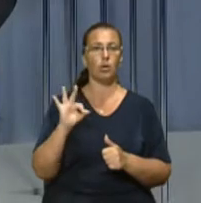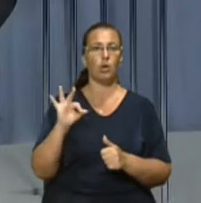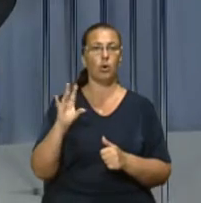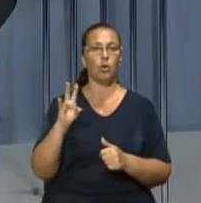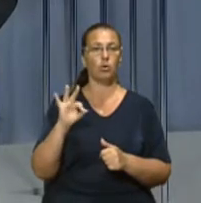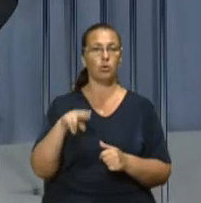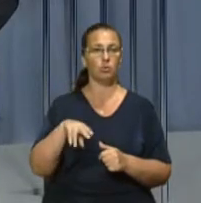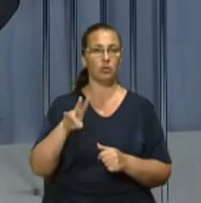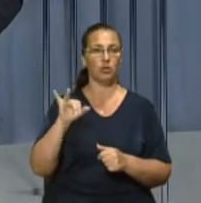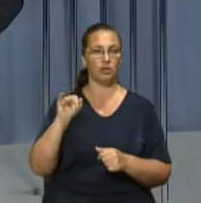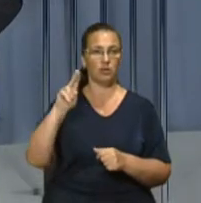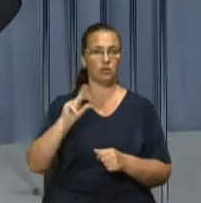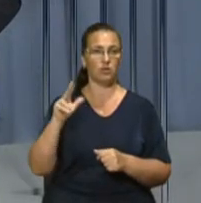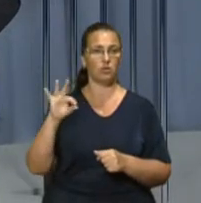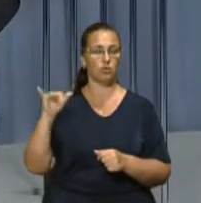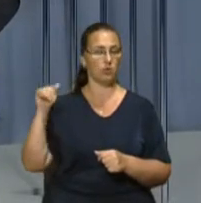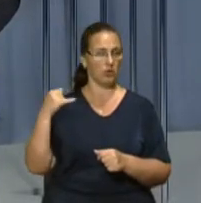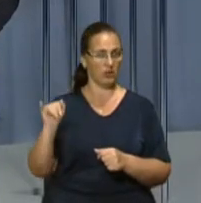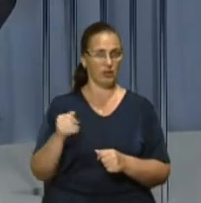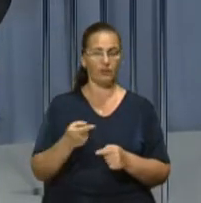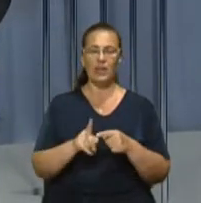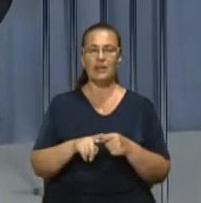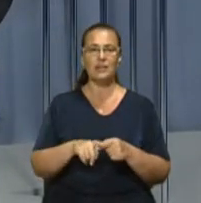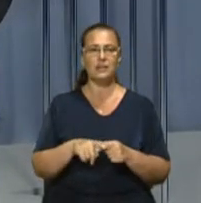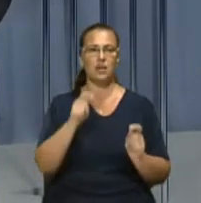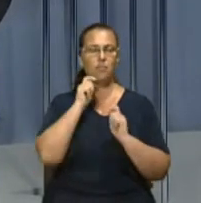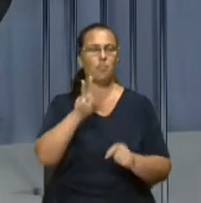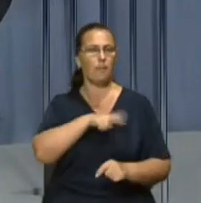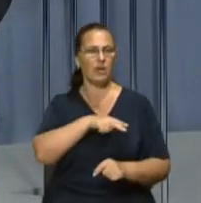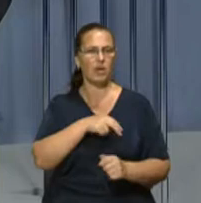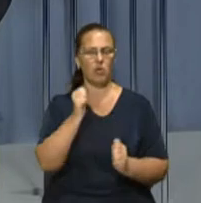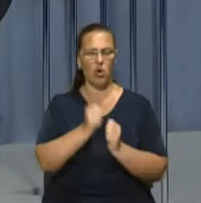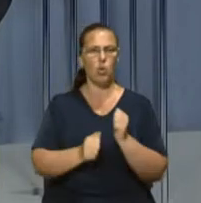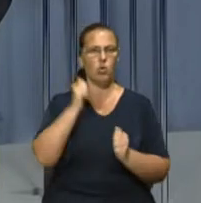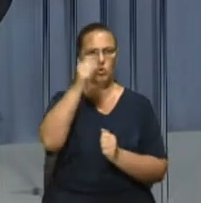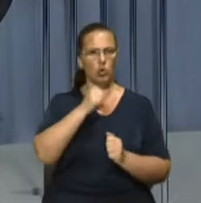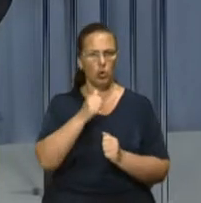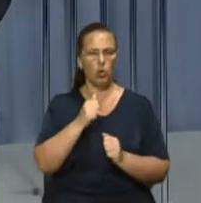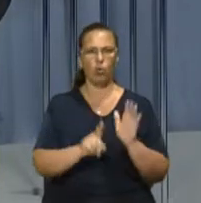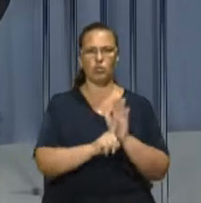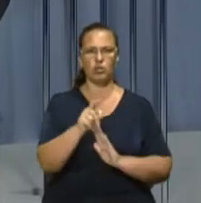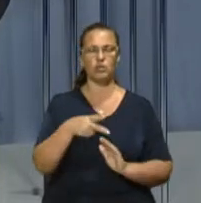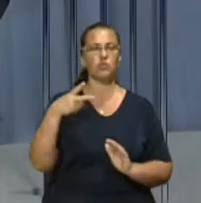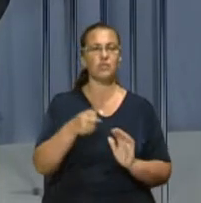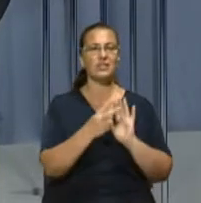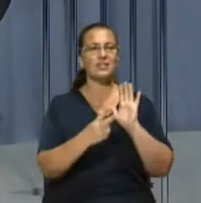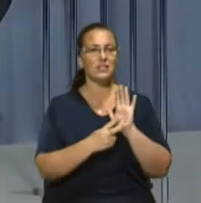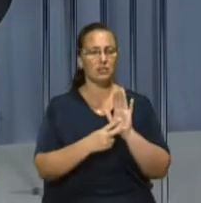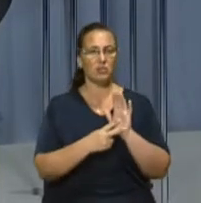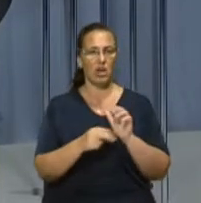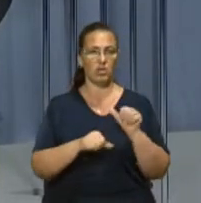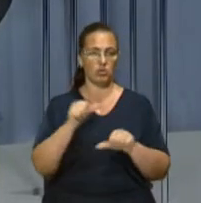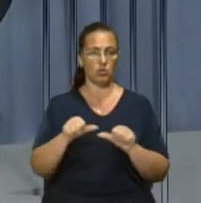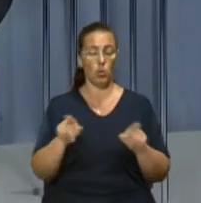Global Teacher Prize Ukraine – це щорічна національна премія для вчителів. У 2017 році її заснувала